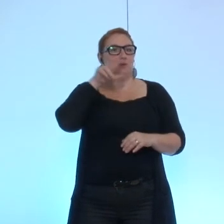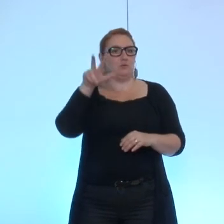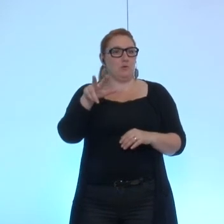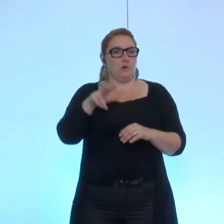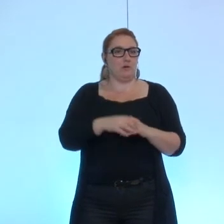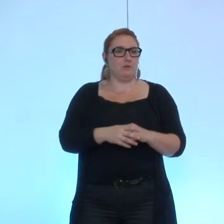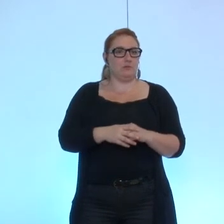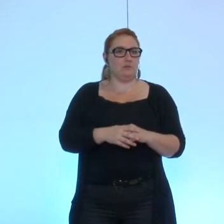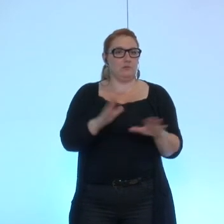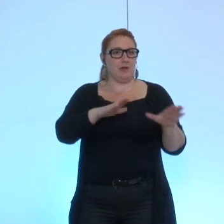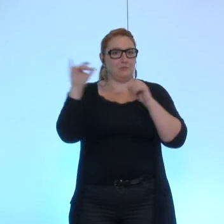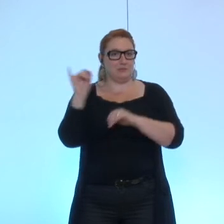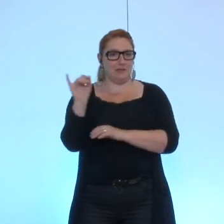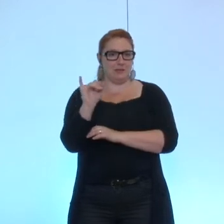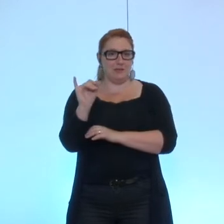qui s'abstient